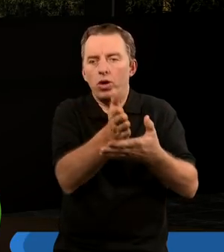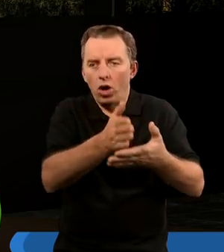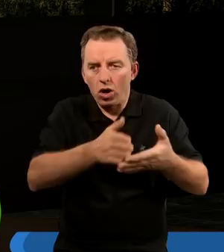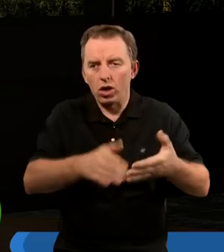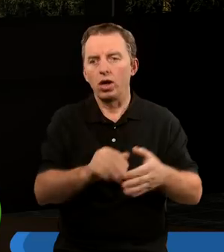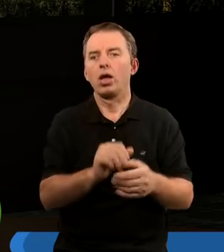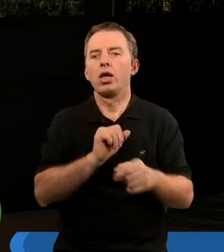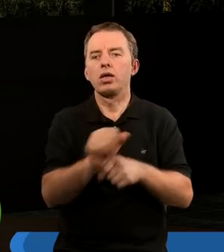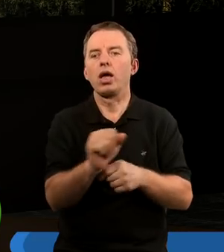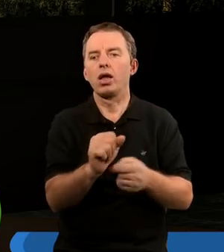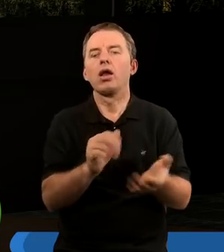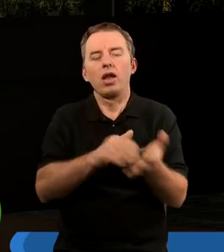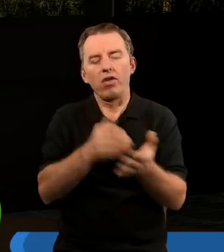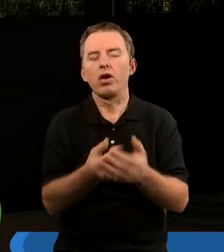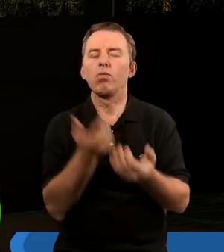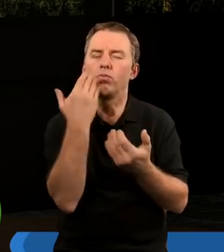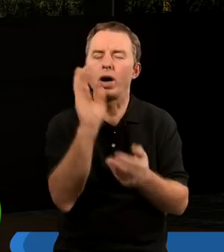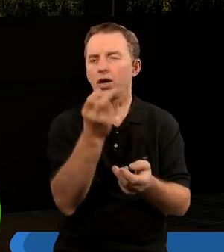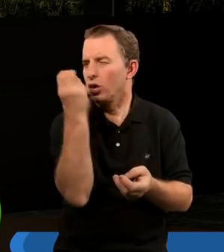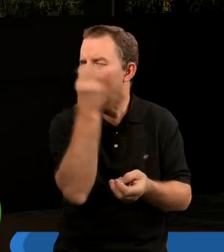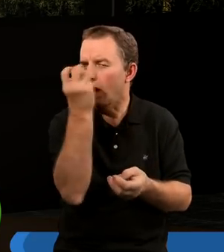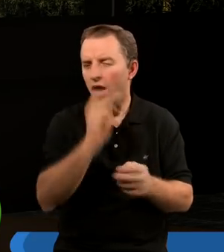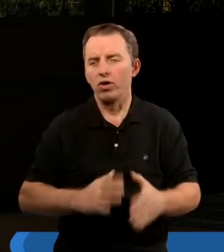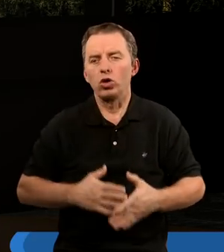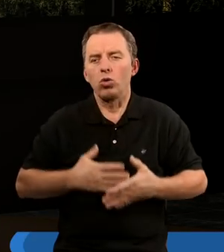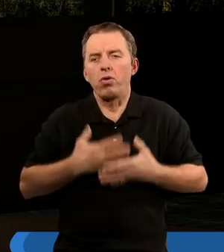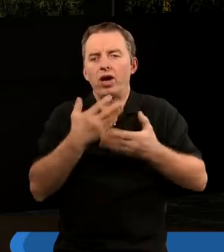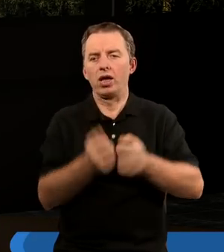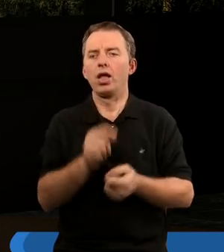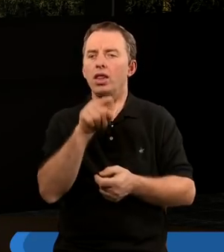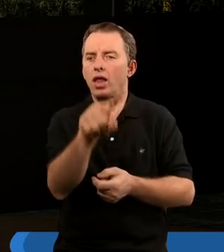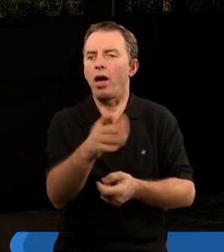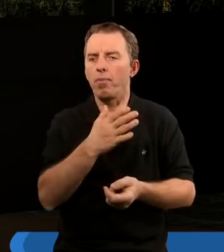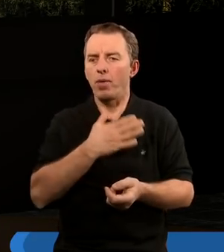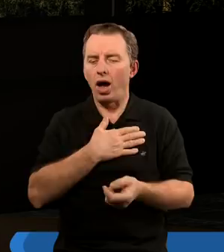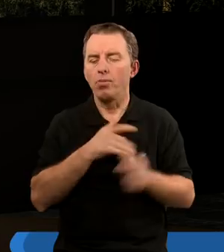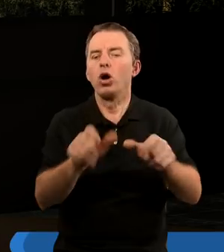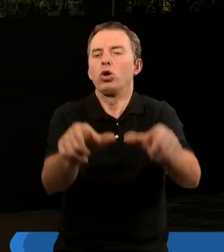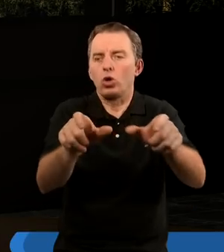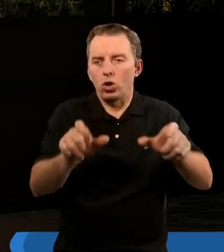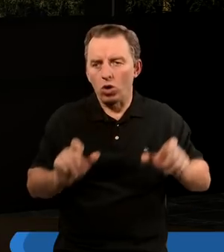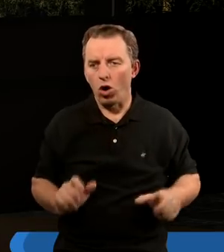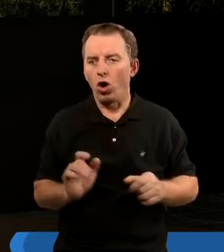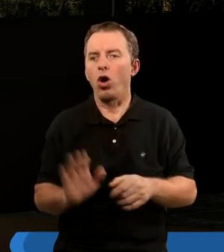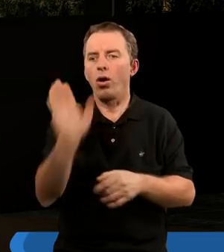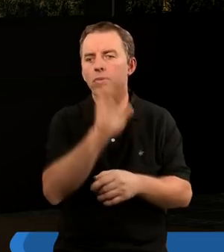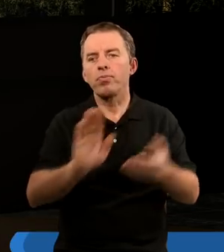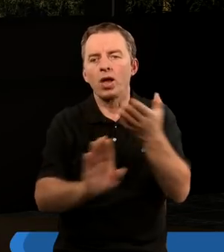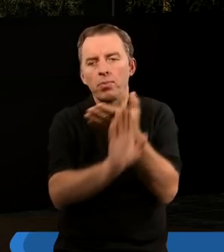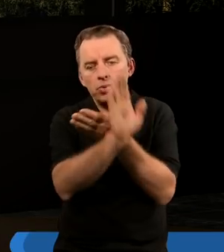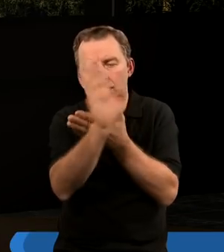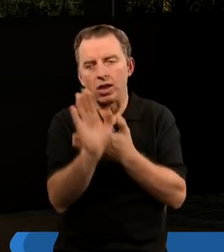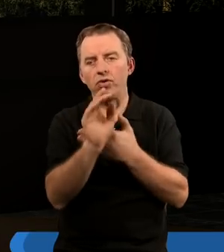jest niezwykle zdumiewający, bo mamy tam tron Boży i